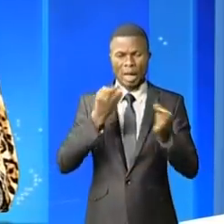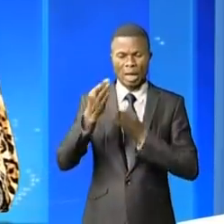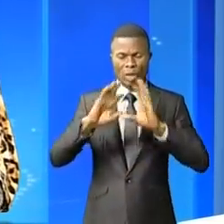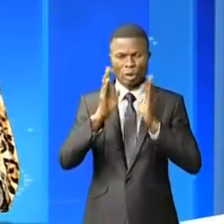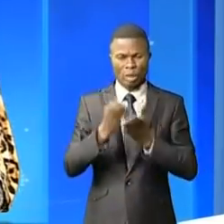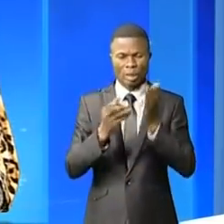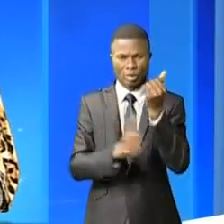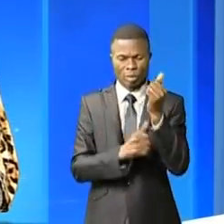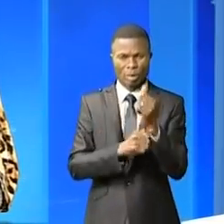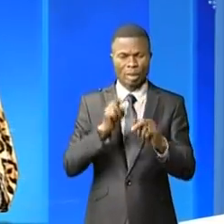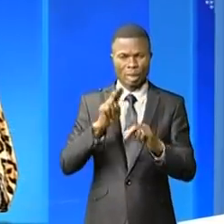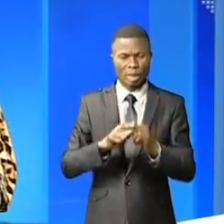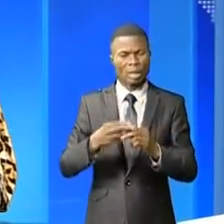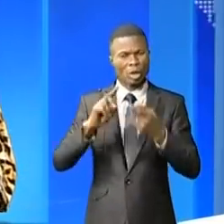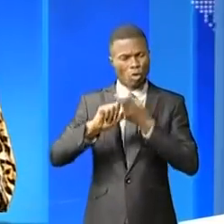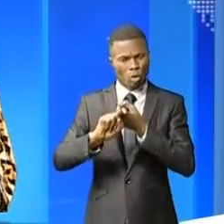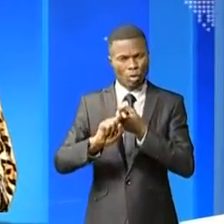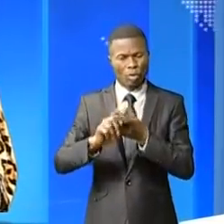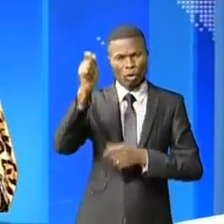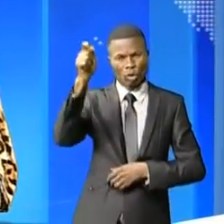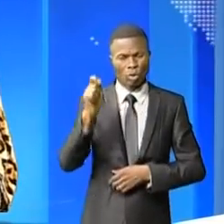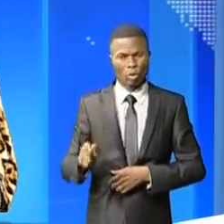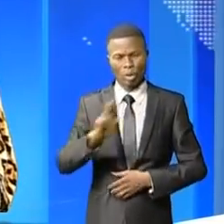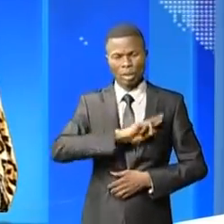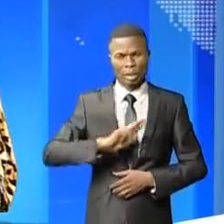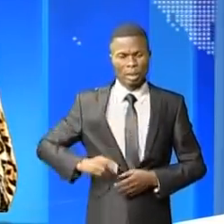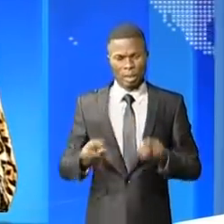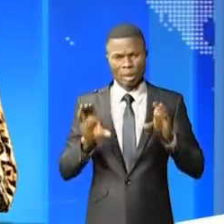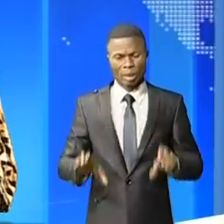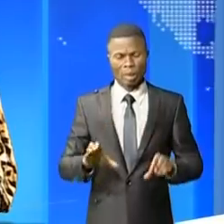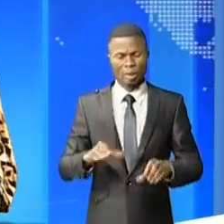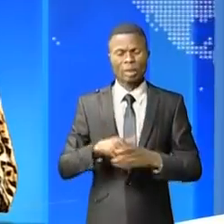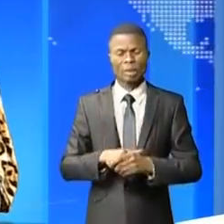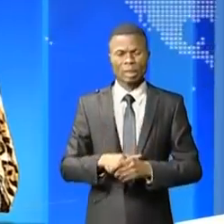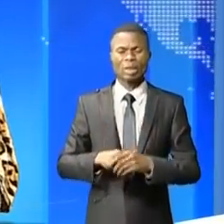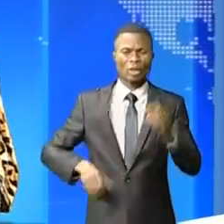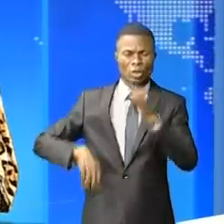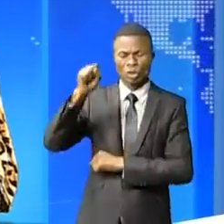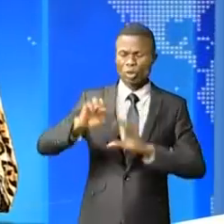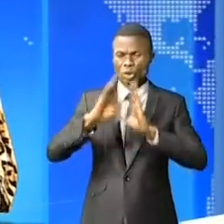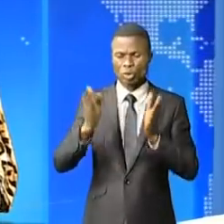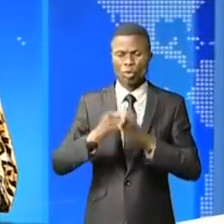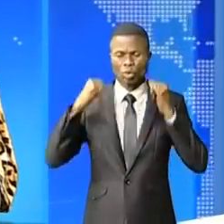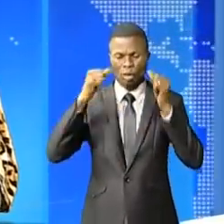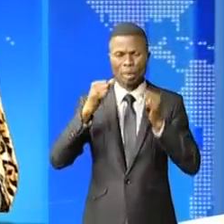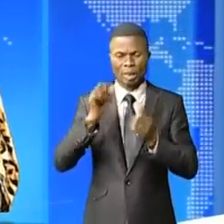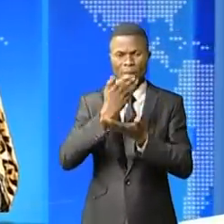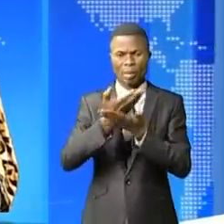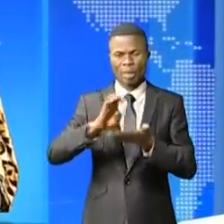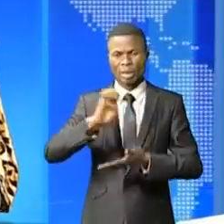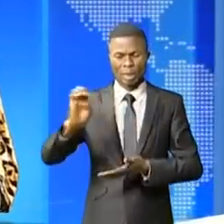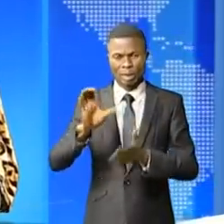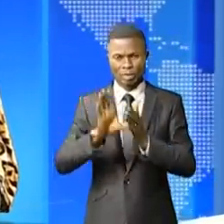la population de l'Itourie à faire confiance aux forces armées engagées dans la traque de groupes armées. Les reportages,